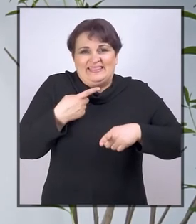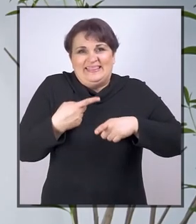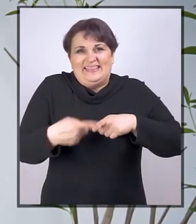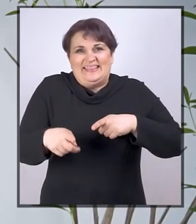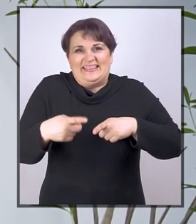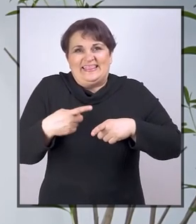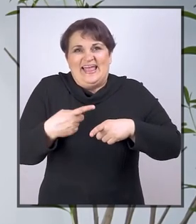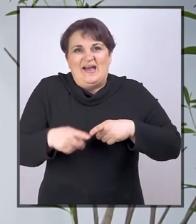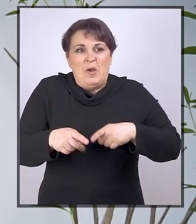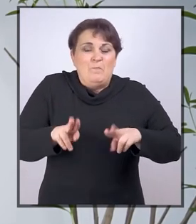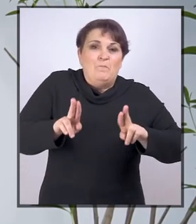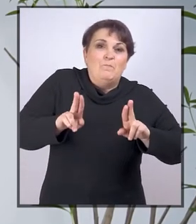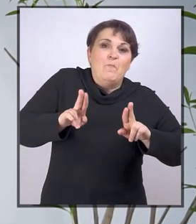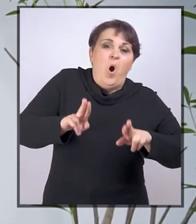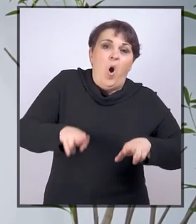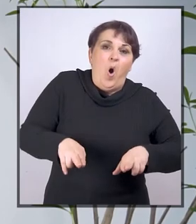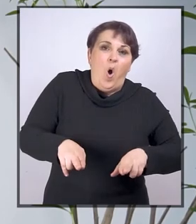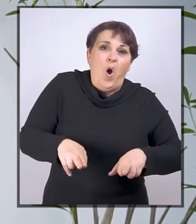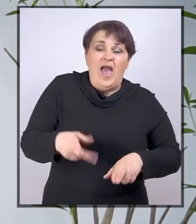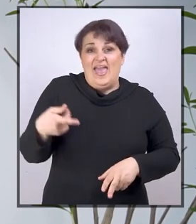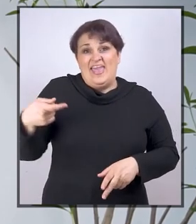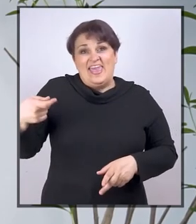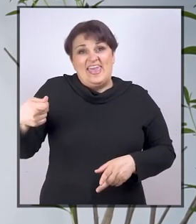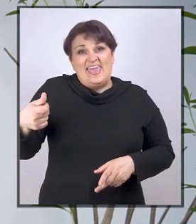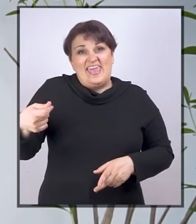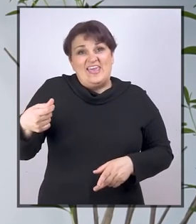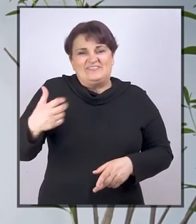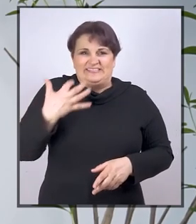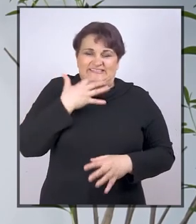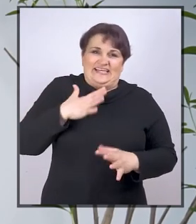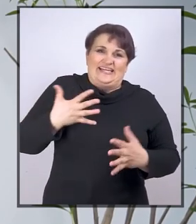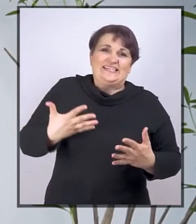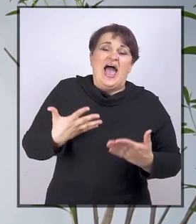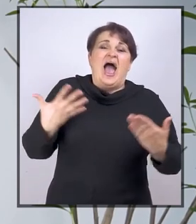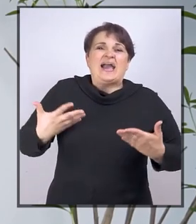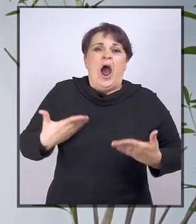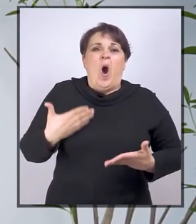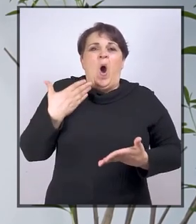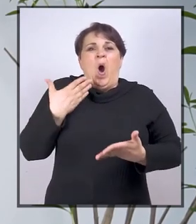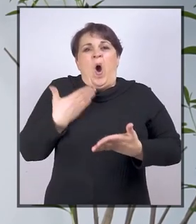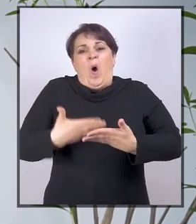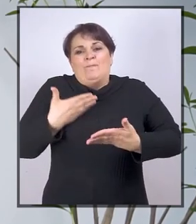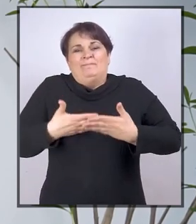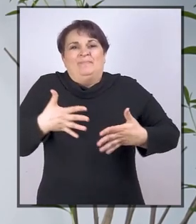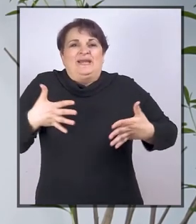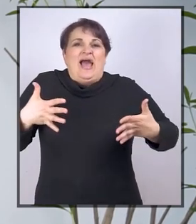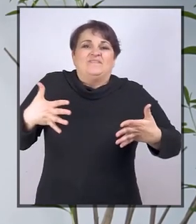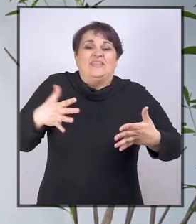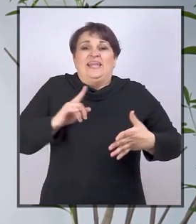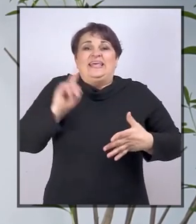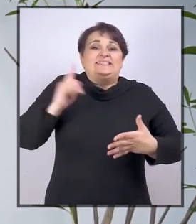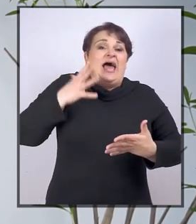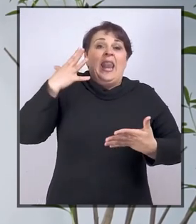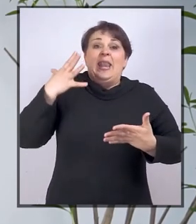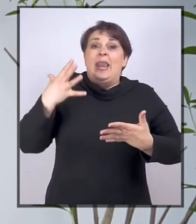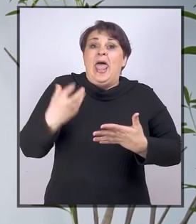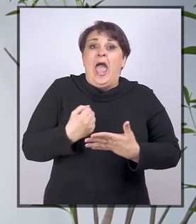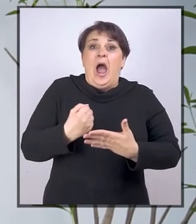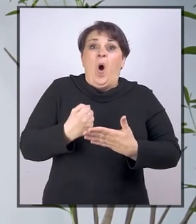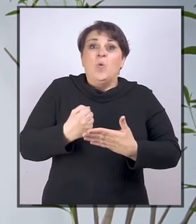Korištenje nedostatka resursa i financijske krize kao